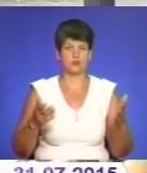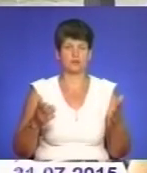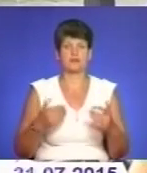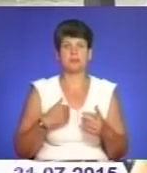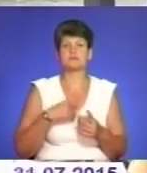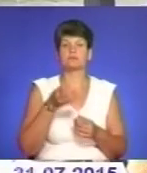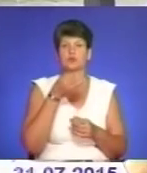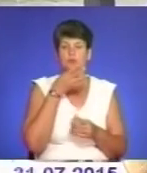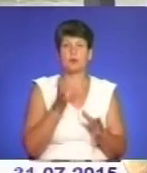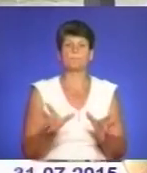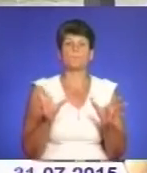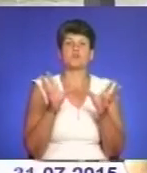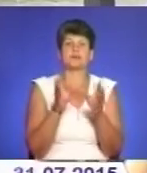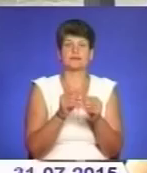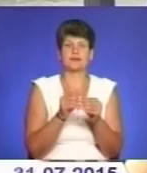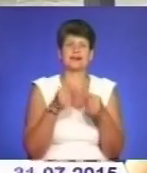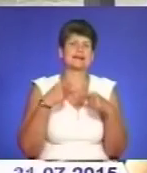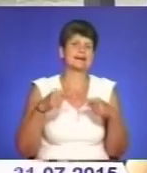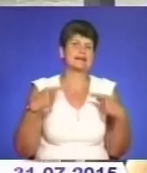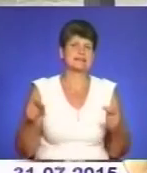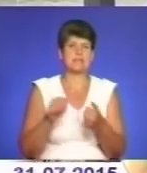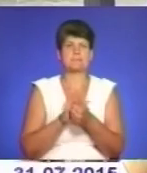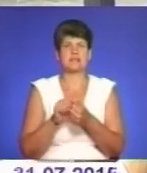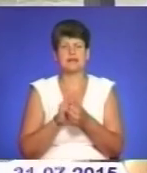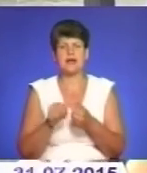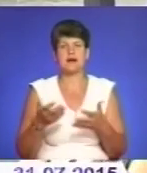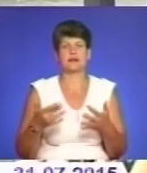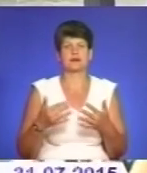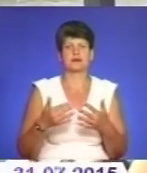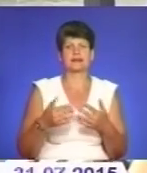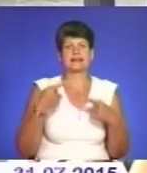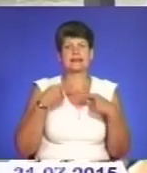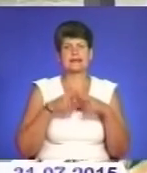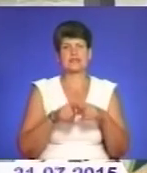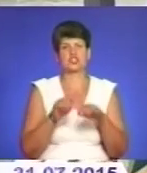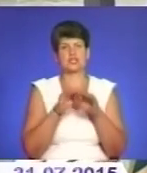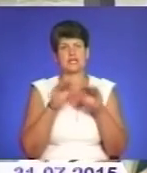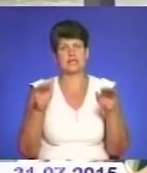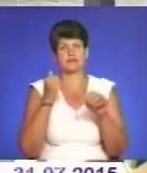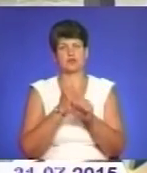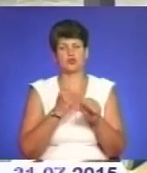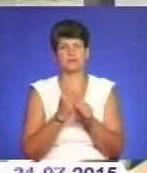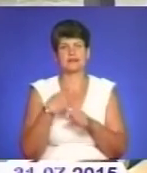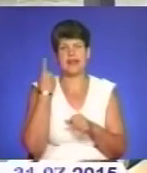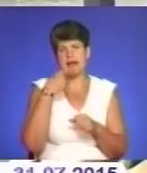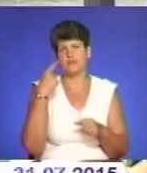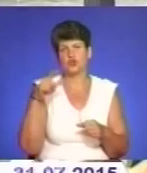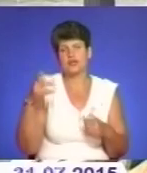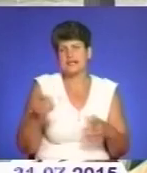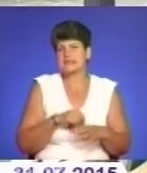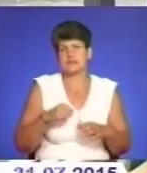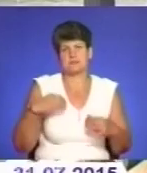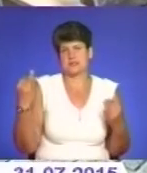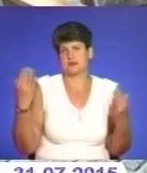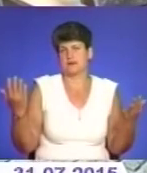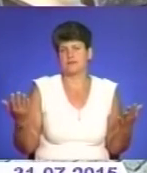сподобалося поєднання різних матеріалів, звичайно, що технічний рівень робіт, ну і автори самі по собі цікавими.